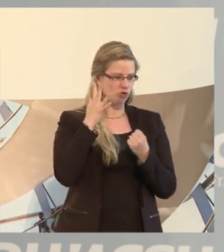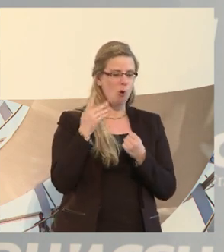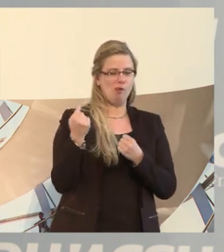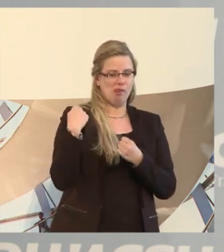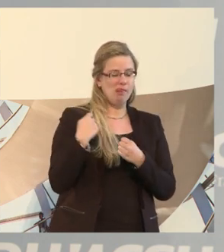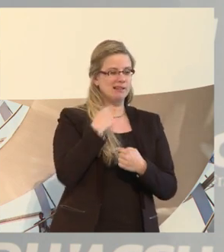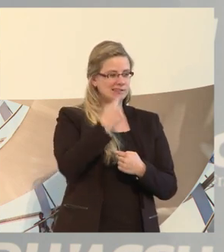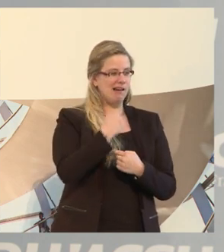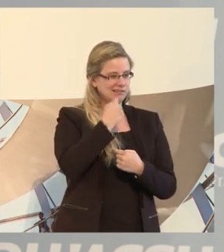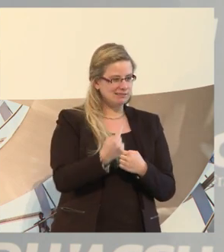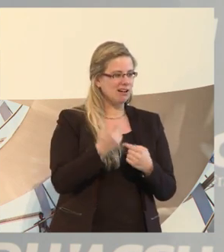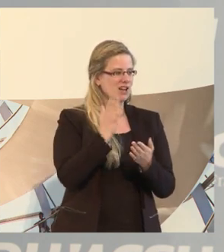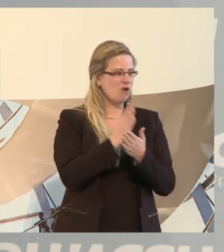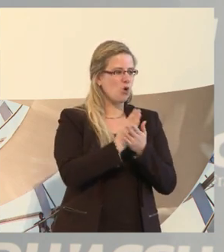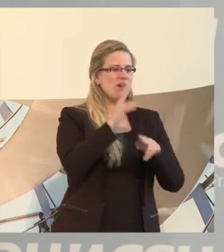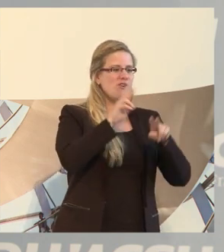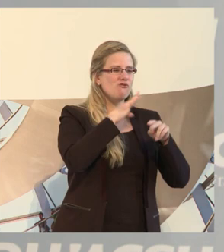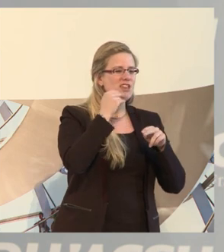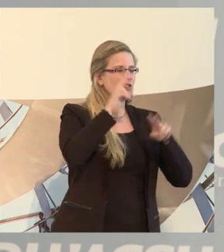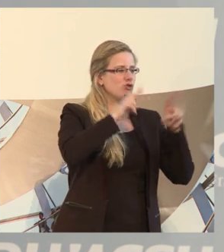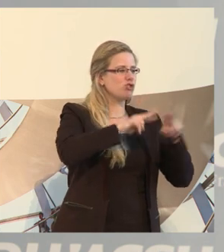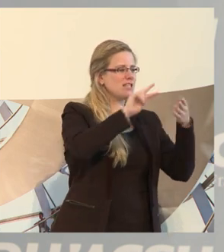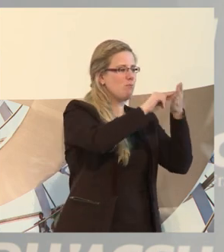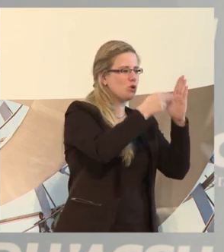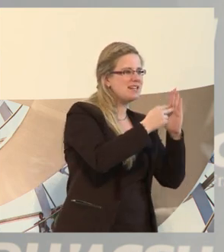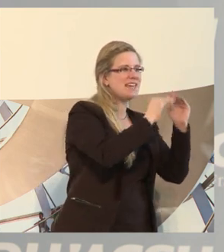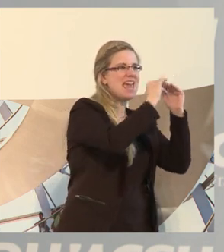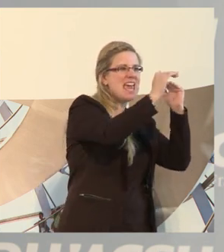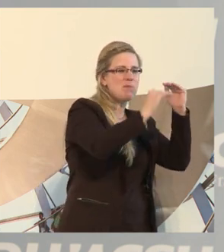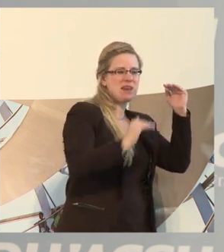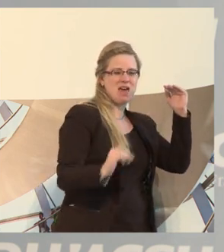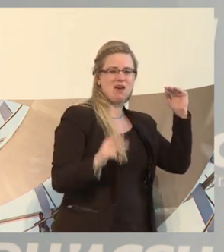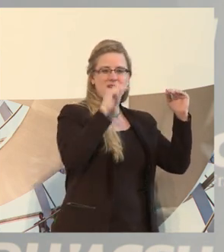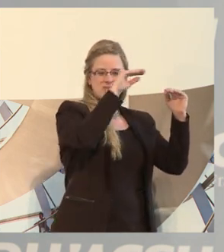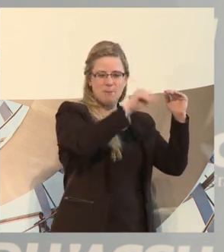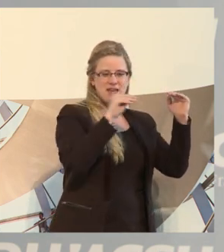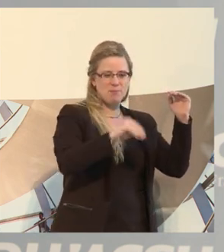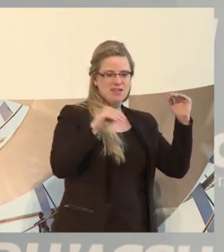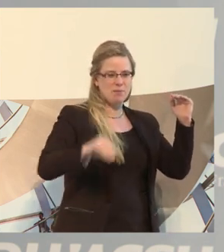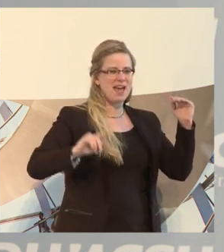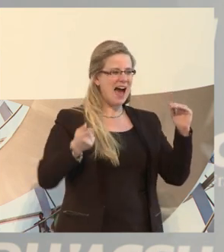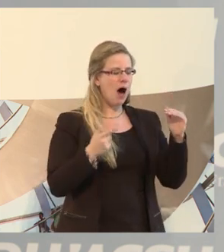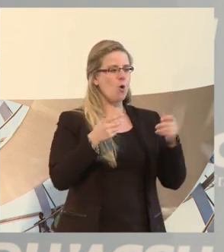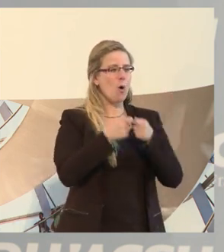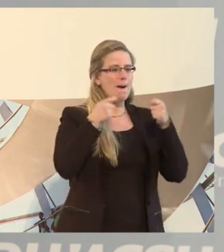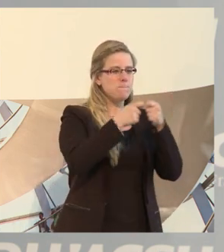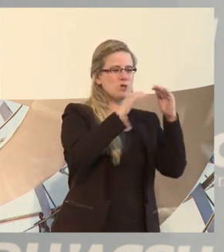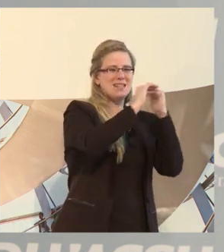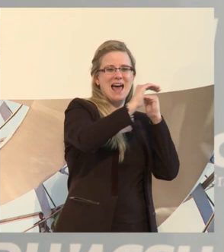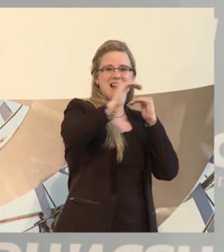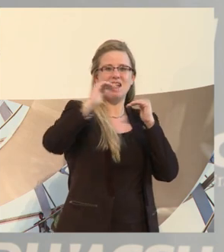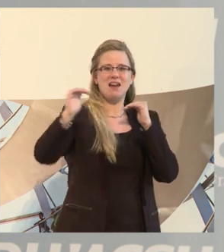verschiedene politische Ebenen betroffen sind und auch, weil wir sehr verschiedene Strukturen in den Bundesländern vorfinden.